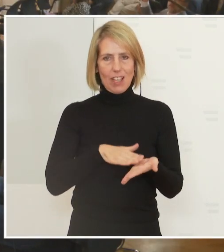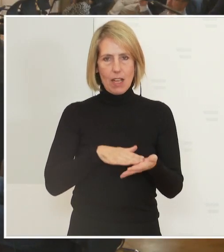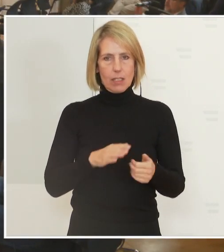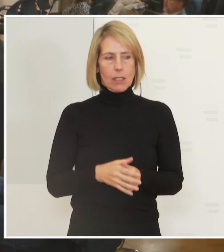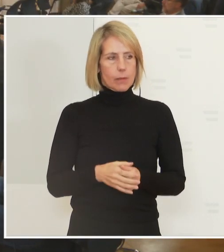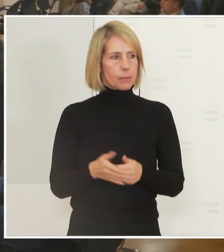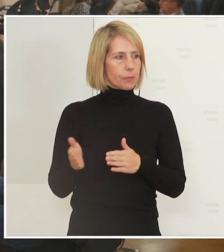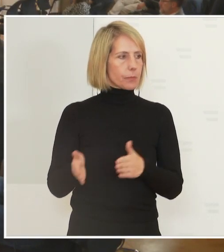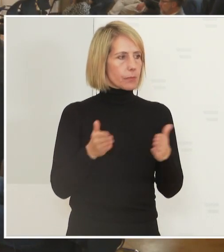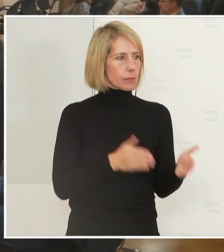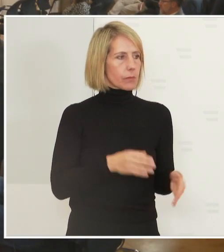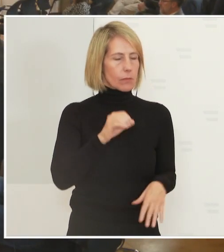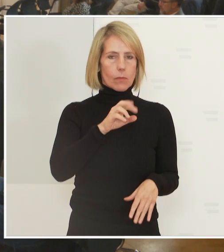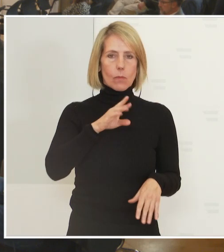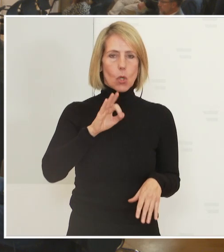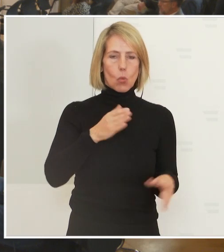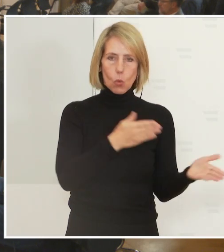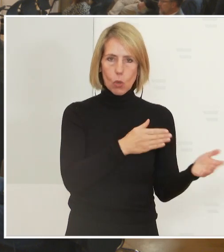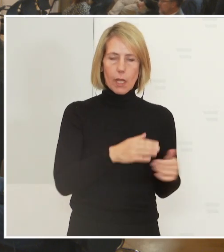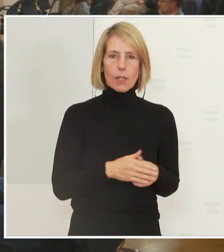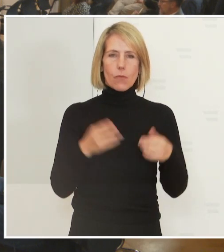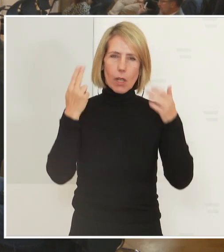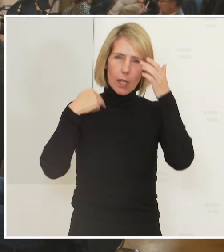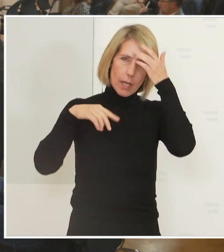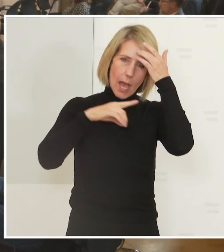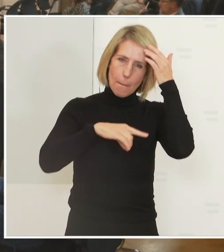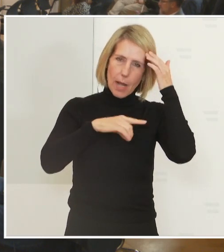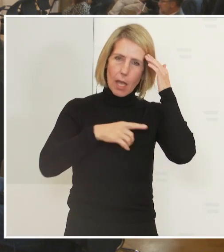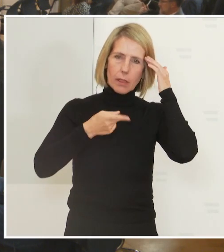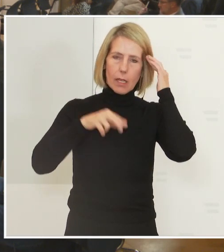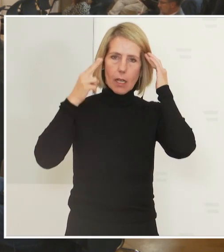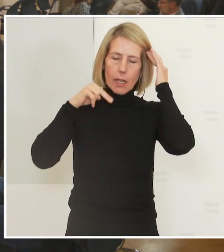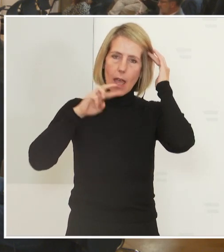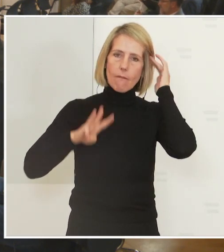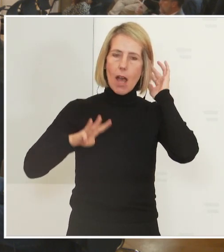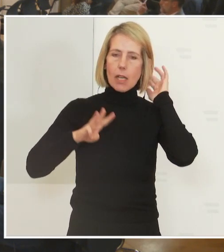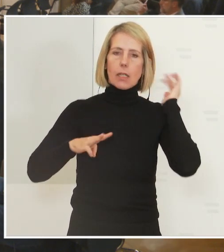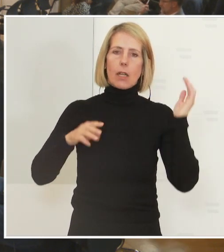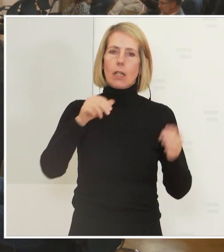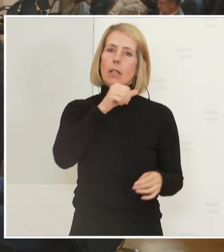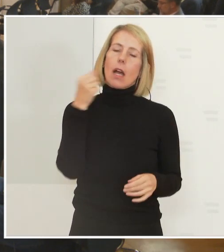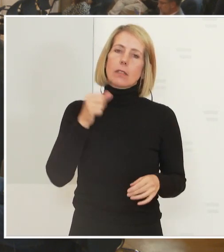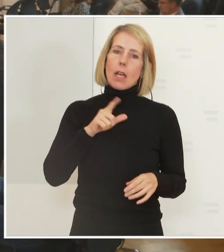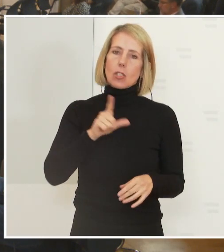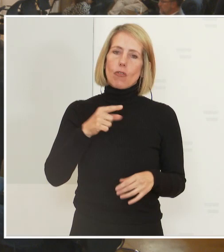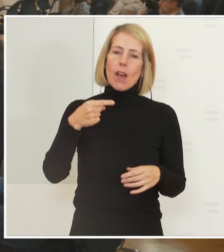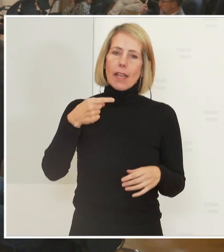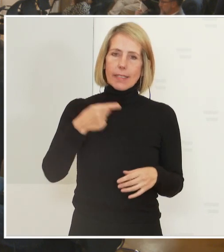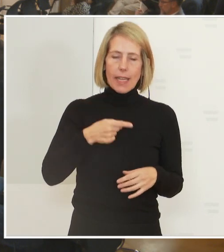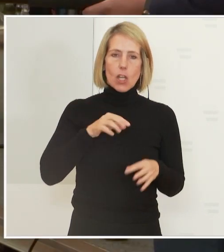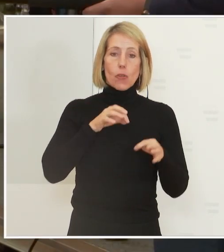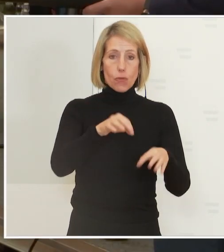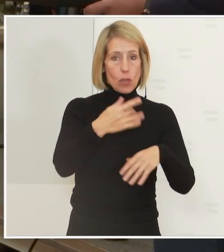ORF. Ich hätte eine Frage an Herrn Platter und an Herrn Wagner. Das heißt, 2G wird für die Gäste gelten,